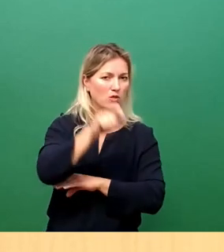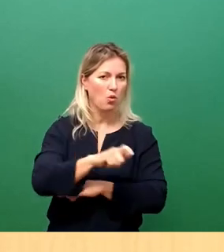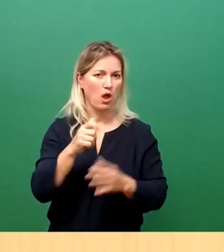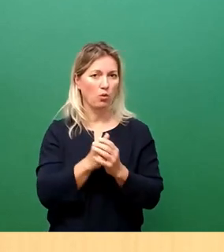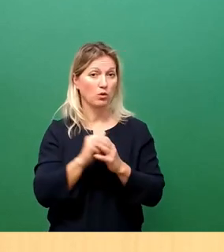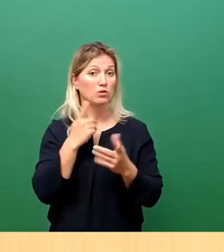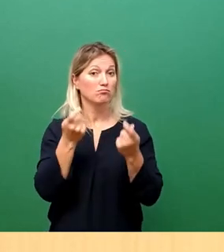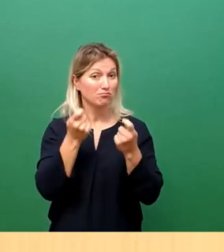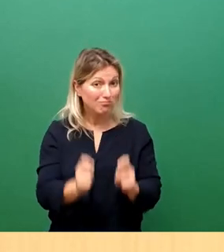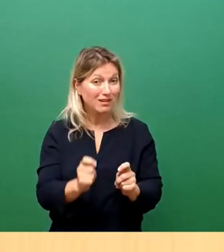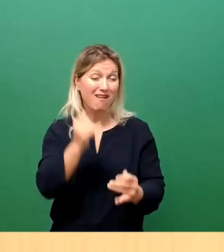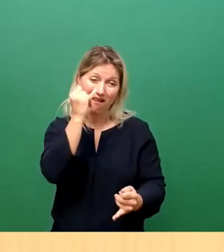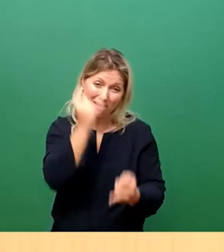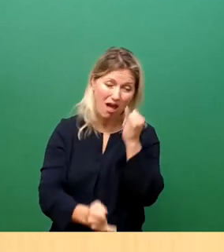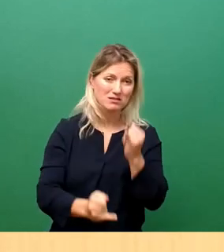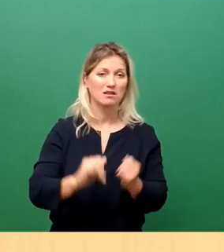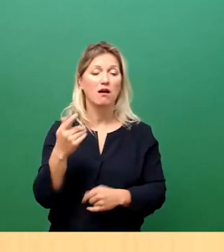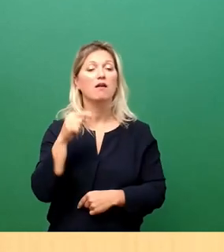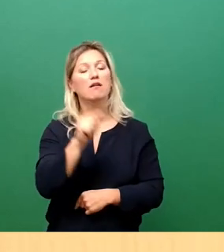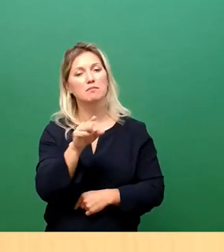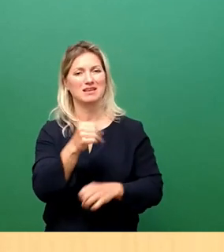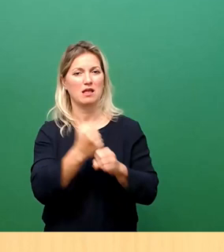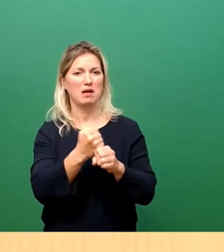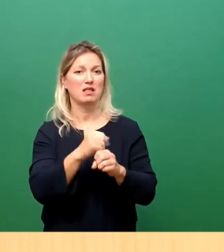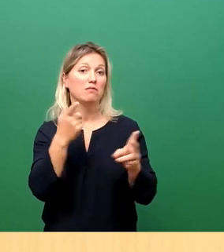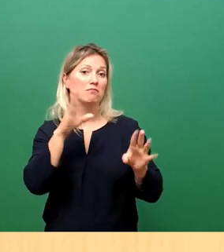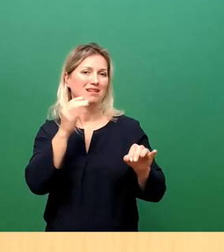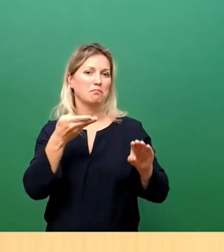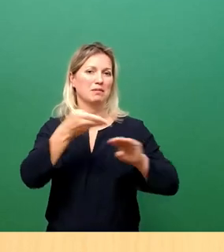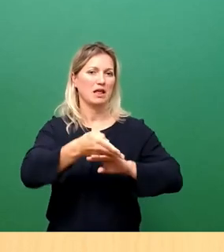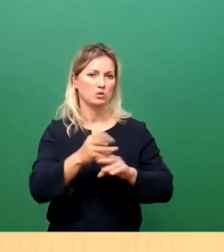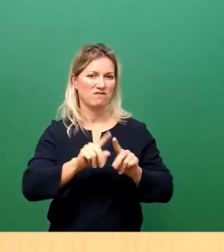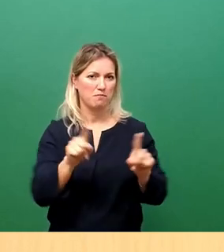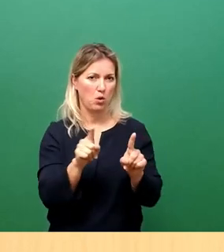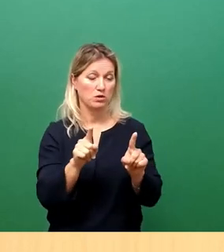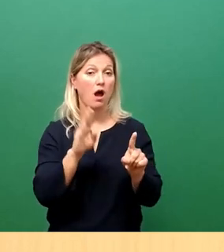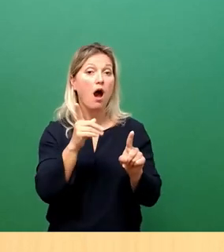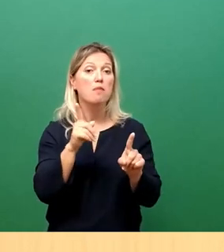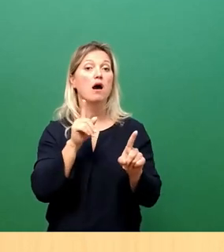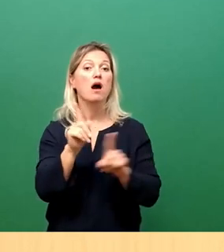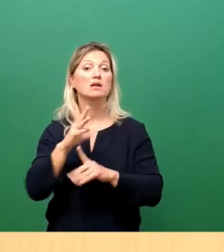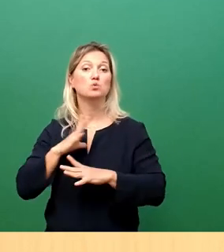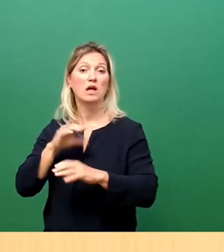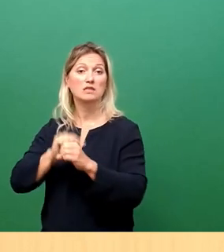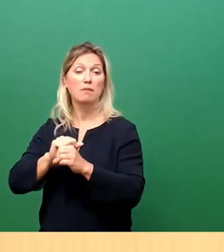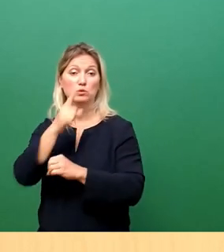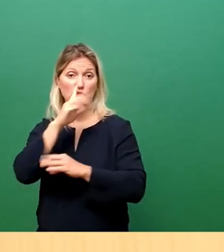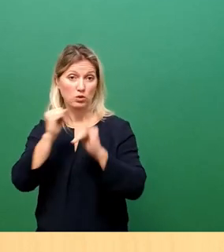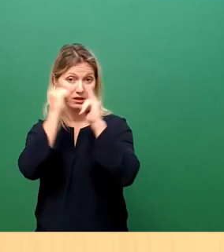Betretungsverbot für einzelne Mitarbeiter. Dabei muss das Gesundheitsamt auch die Versorgungssicherheit durch die jeweilige Einrichtung abwägen.